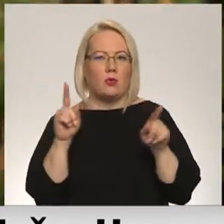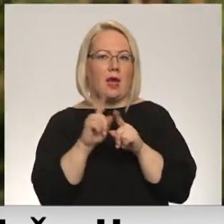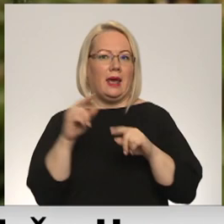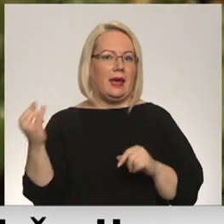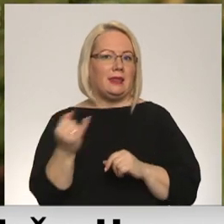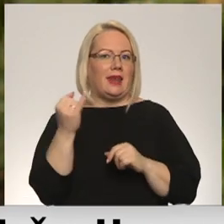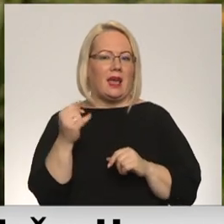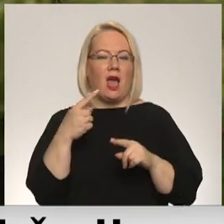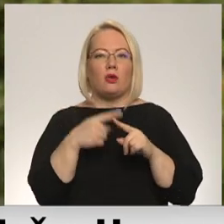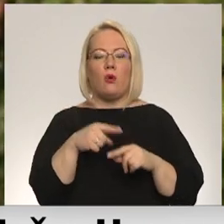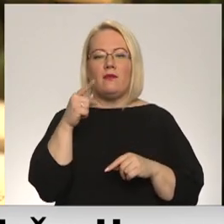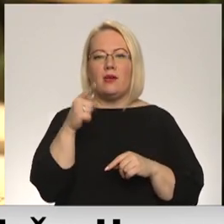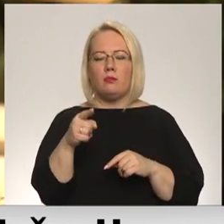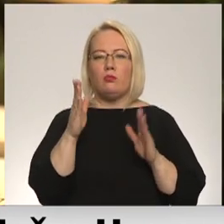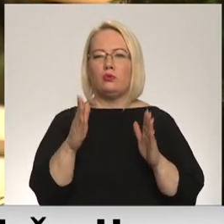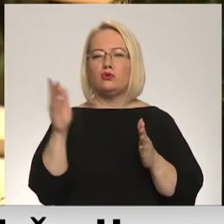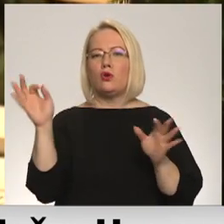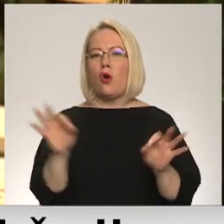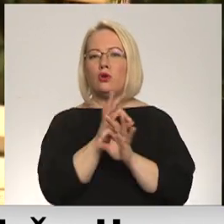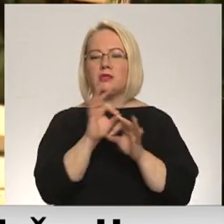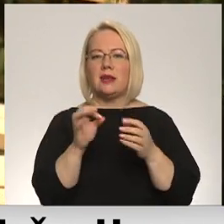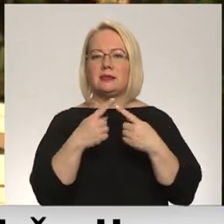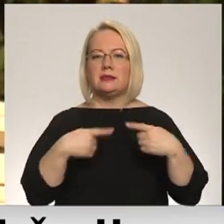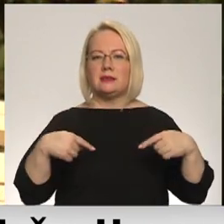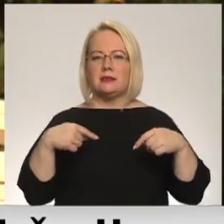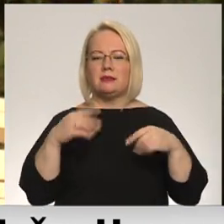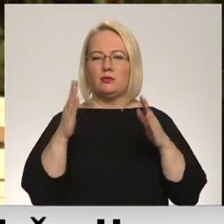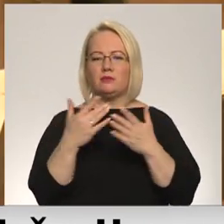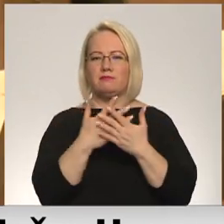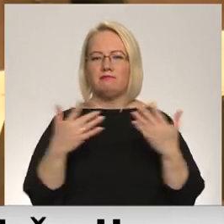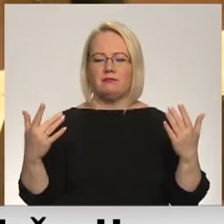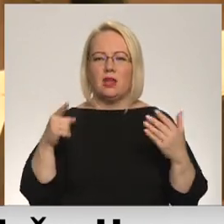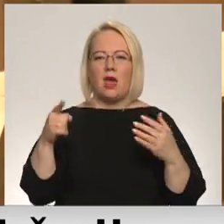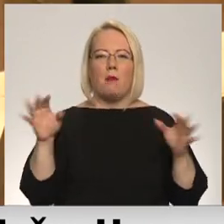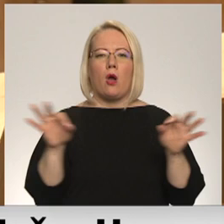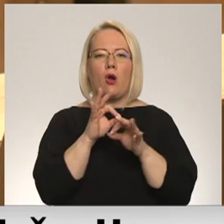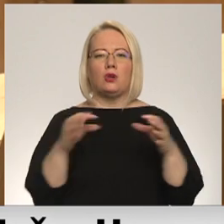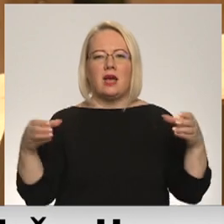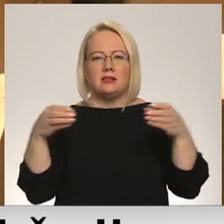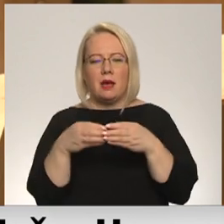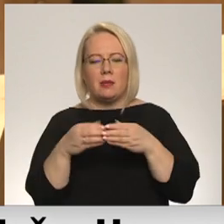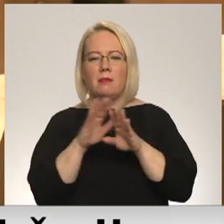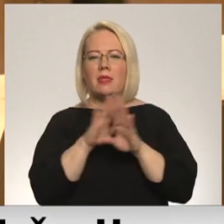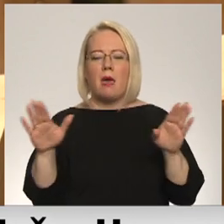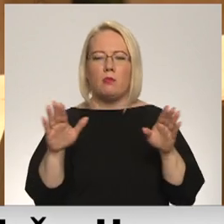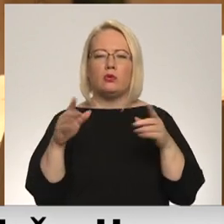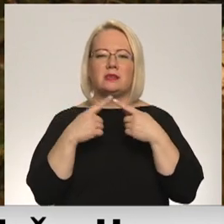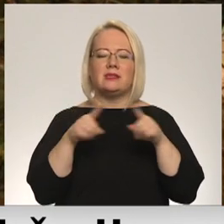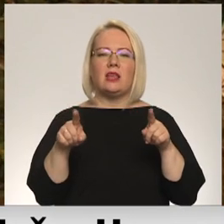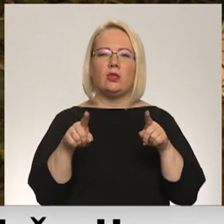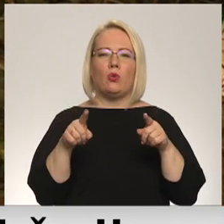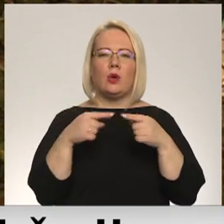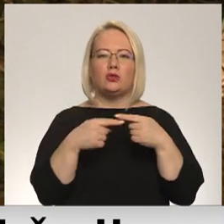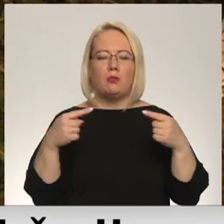neglīšu instalāciju noslēgs koncertu sēriju jau šajā nedēļas nogalē. Perkustionista ansamblim nebūs citu instrumentu kā noskaņot eglas dēļ,